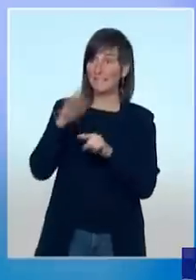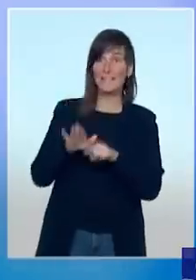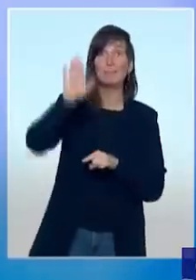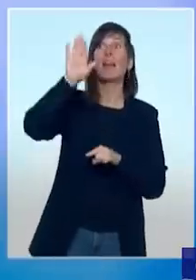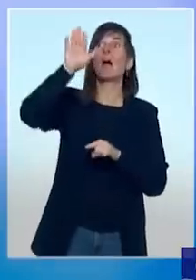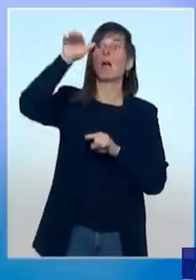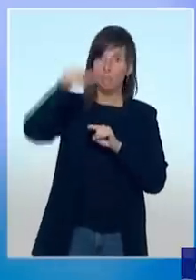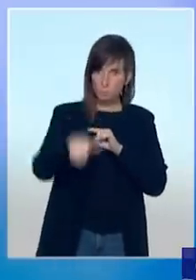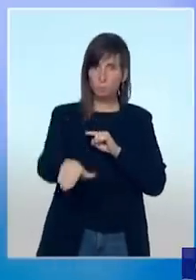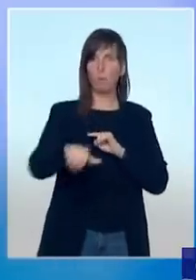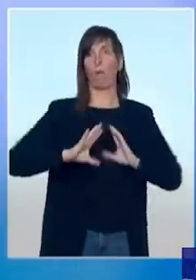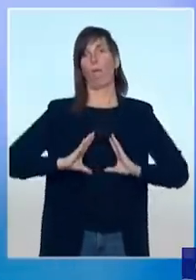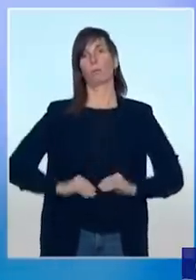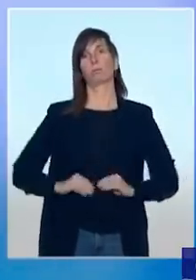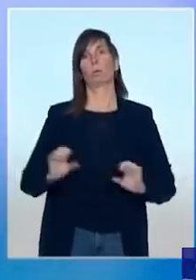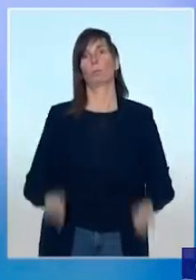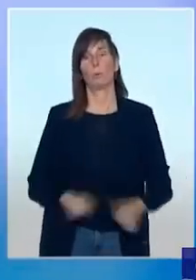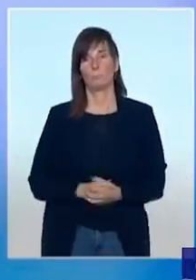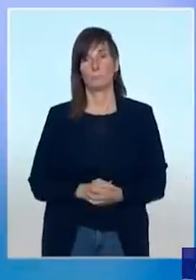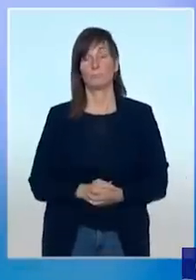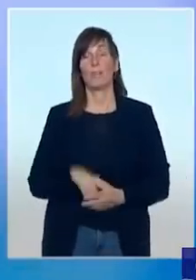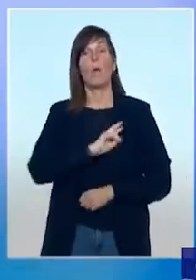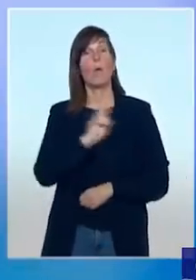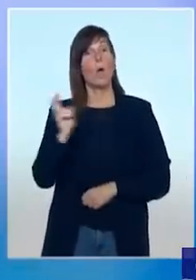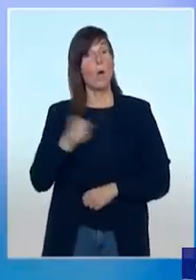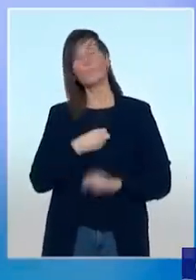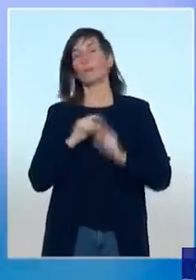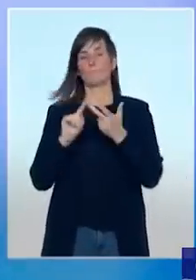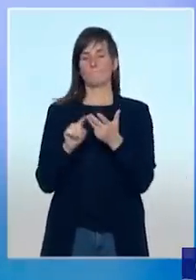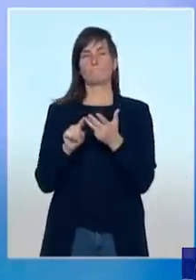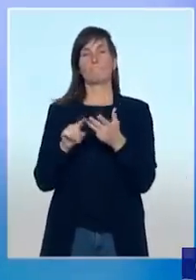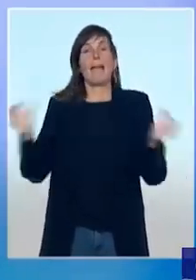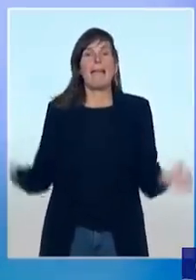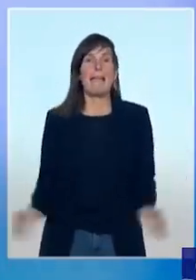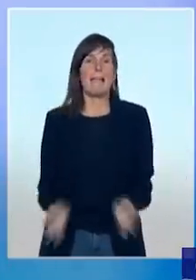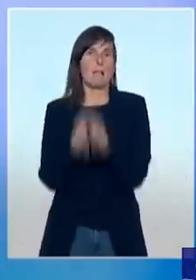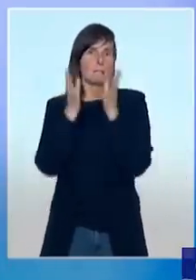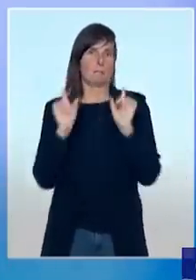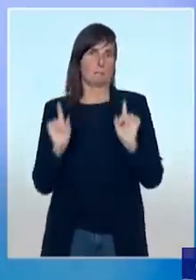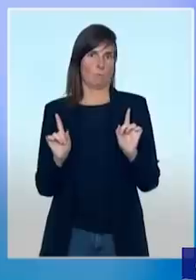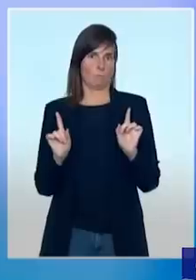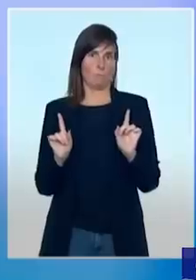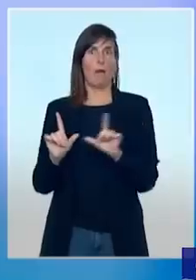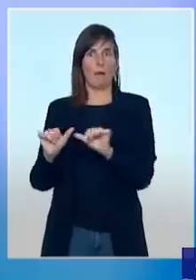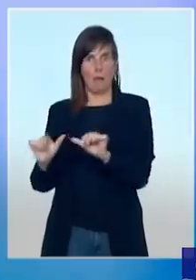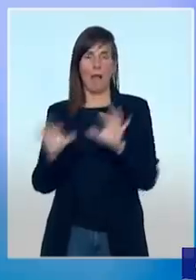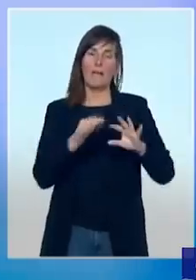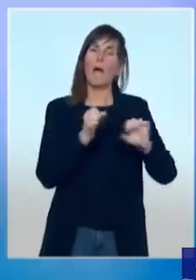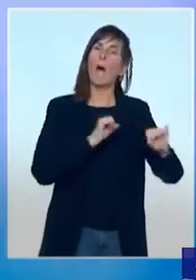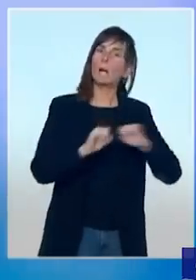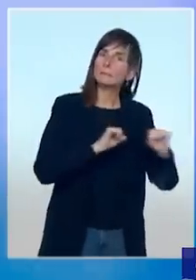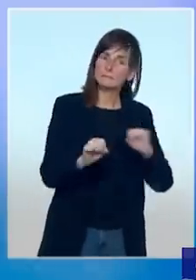Enfin, et c'est la seule exception que nous ferons à notre principe de ne pas restreindre d'activité,